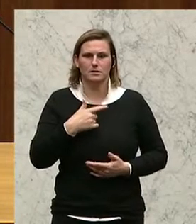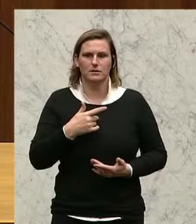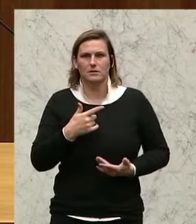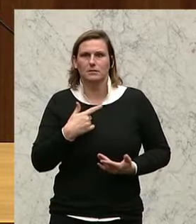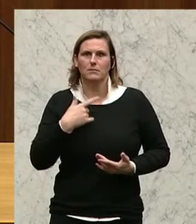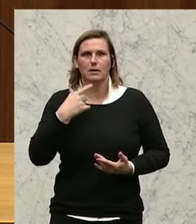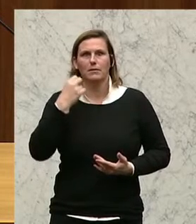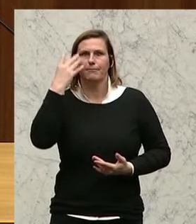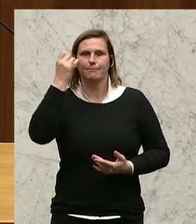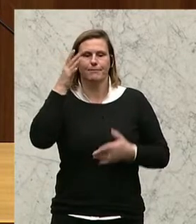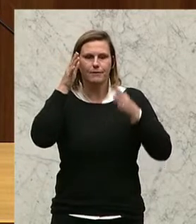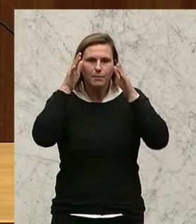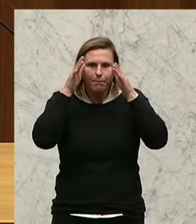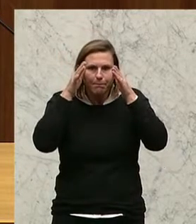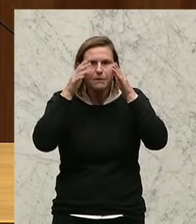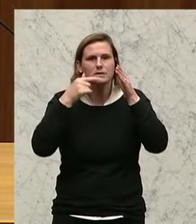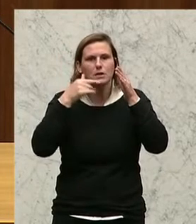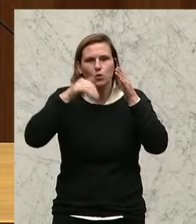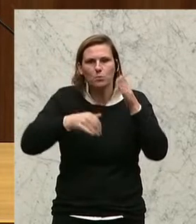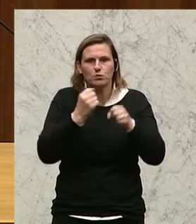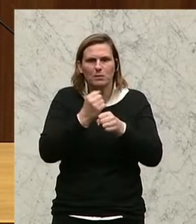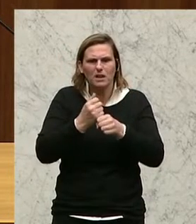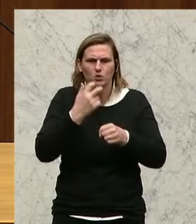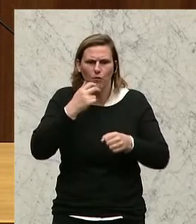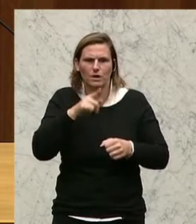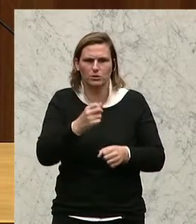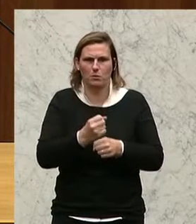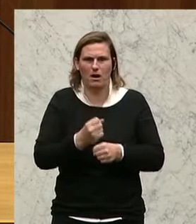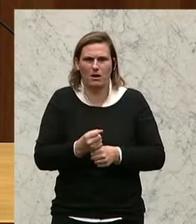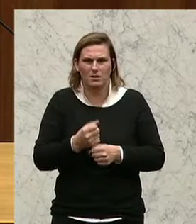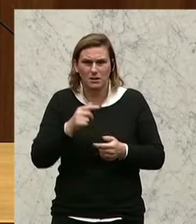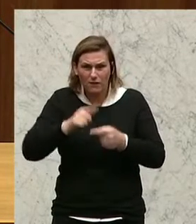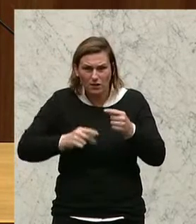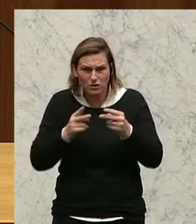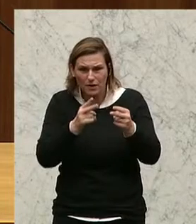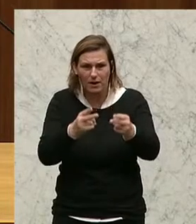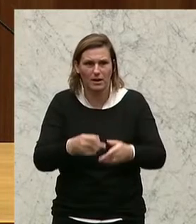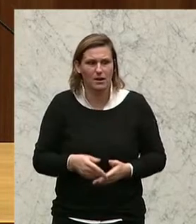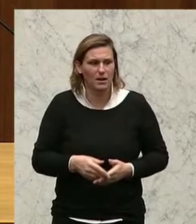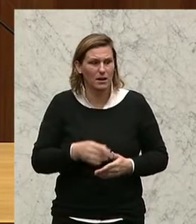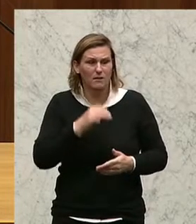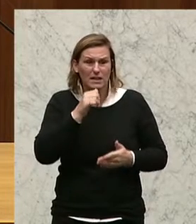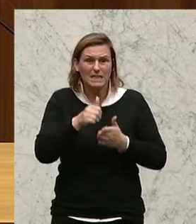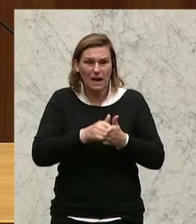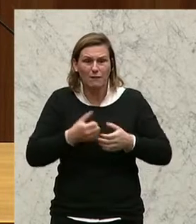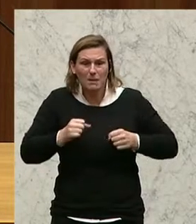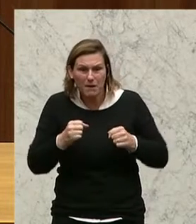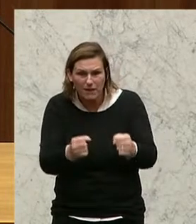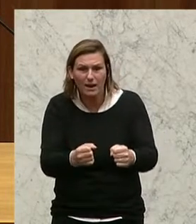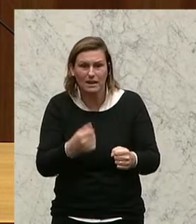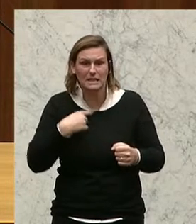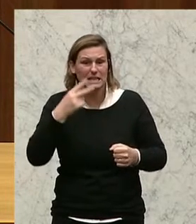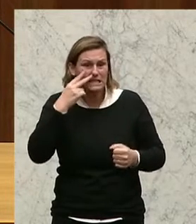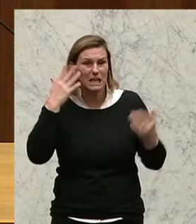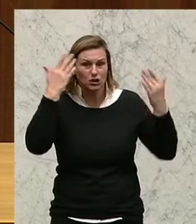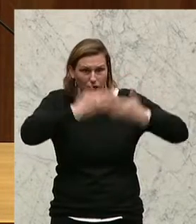irgendwelche ideologischen Scheuklappen aufzulegen und zu sagen, so muss es sein und so will ich es. Das ist der falsche Weg. Und wenn Sie sich nicht anfangen zu bewegen, dann sehe ich